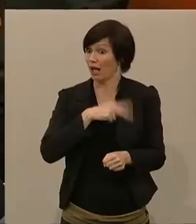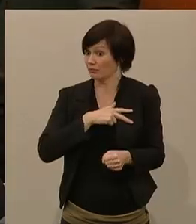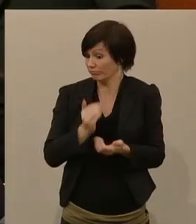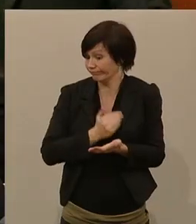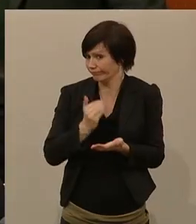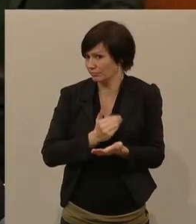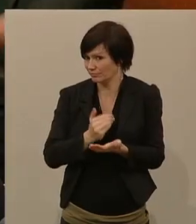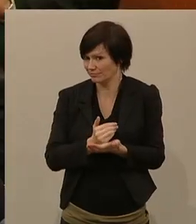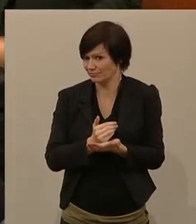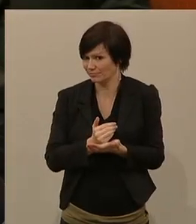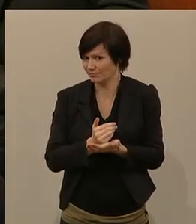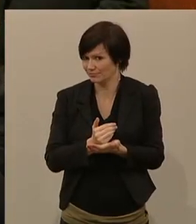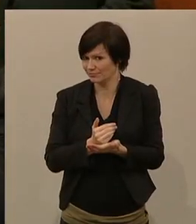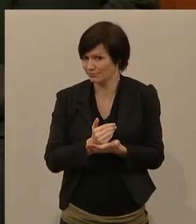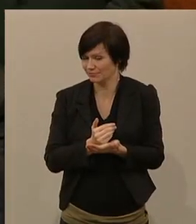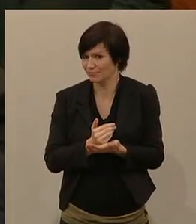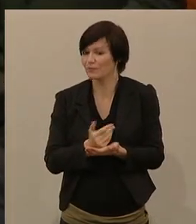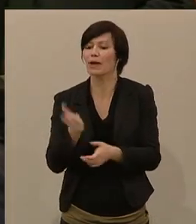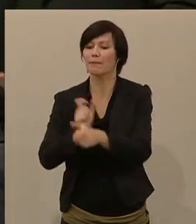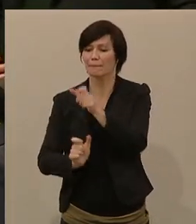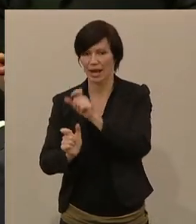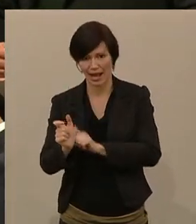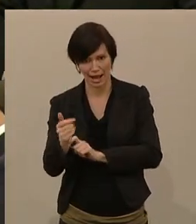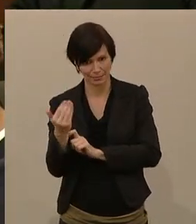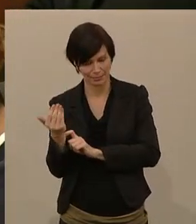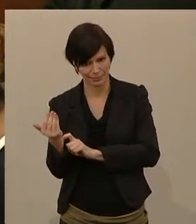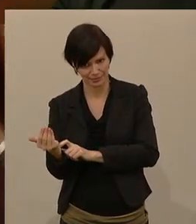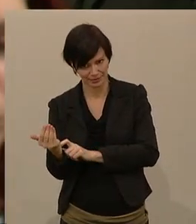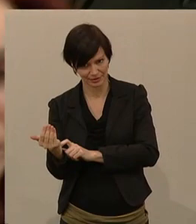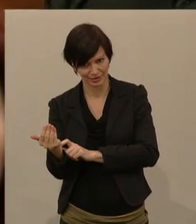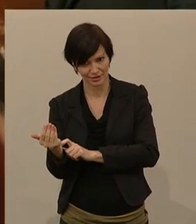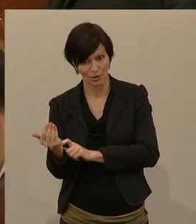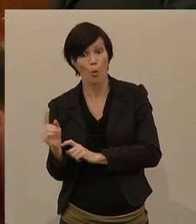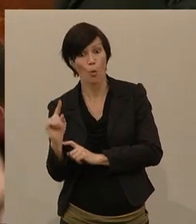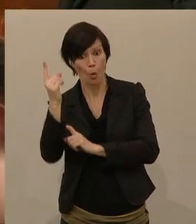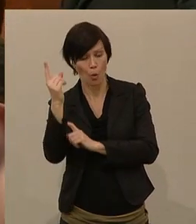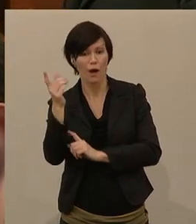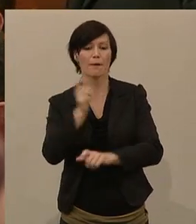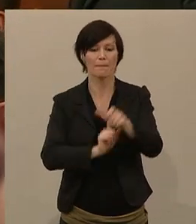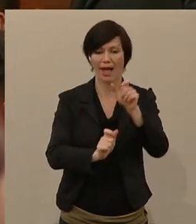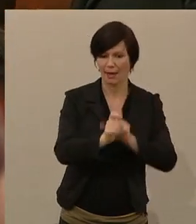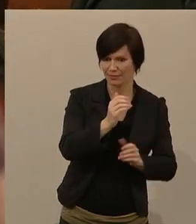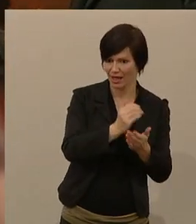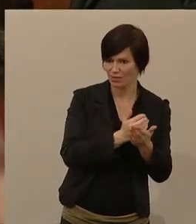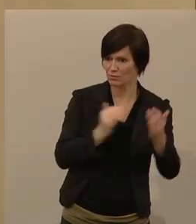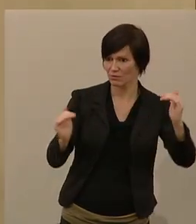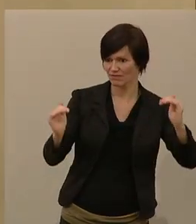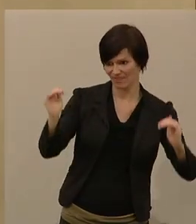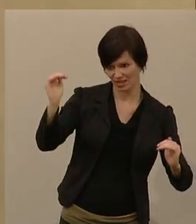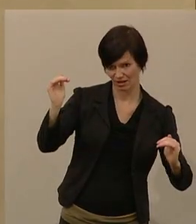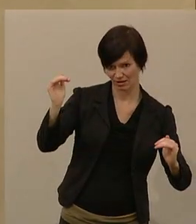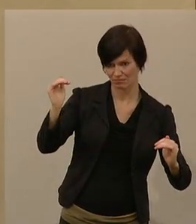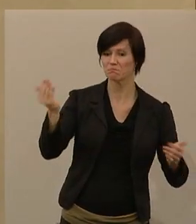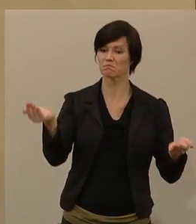die Entwicklung bei den Beamten vergleicht zwischen den niedrigen Einkommen bei den Beamten und den hohen Einkommen bei den Beamten, dann